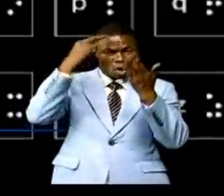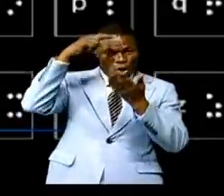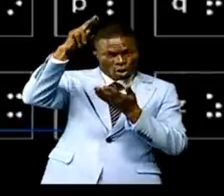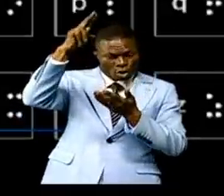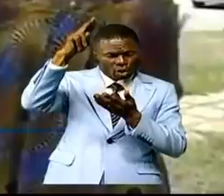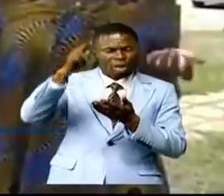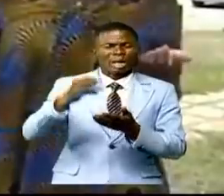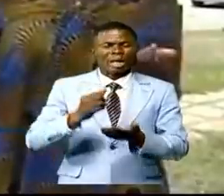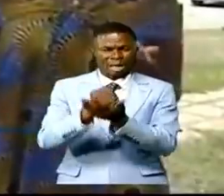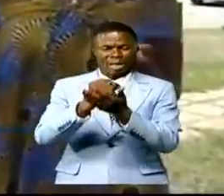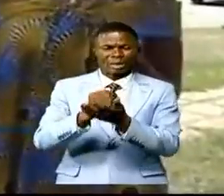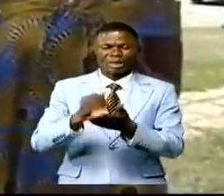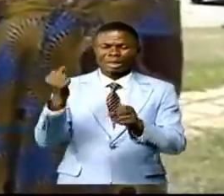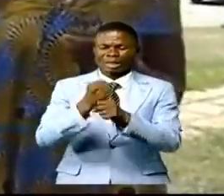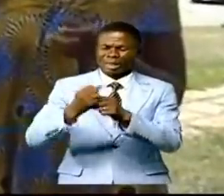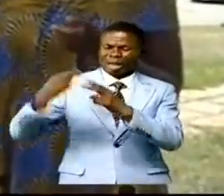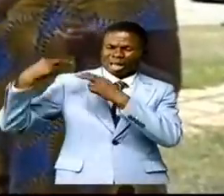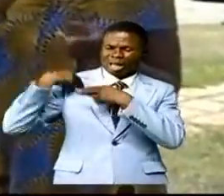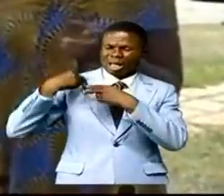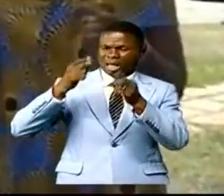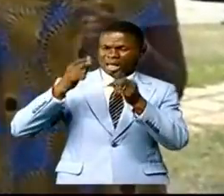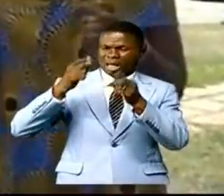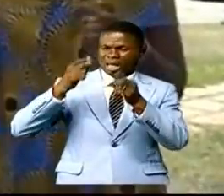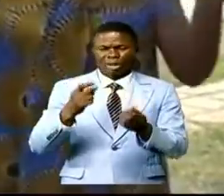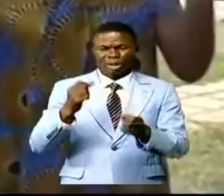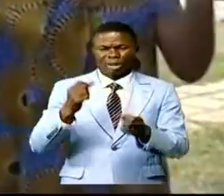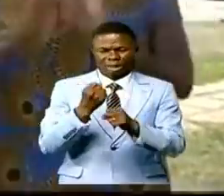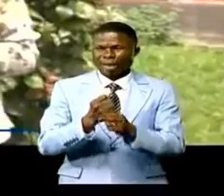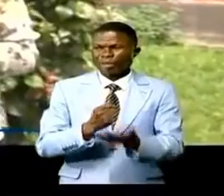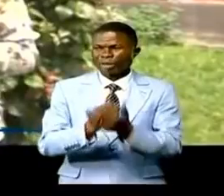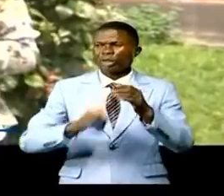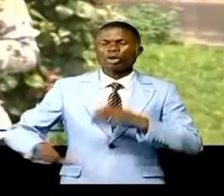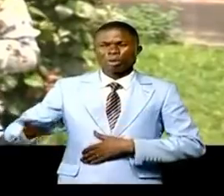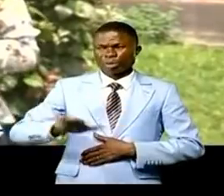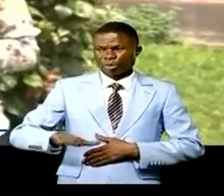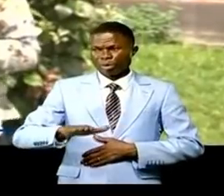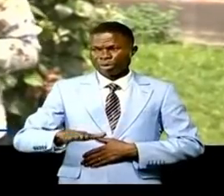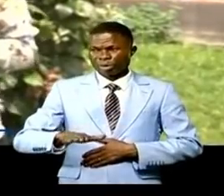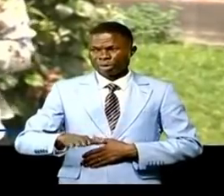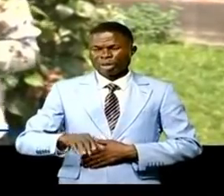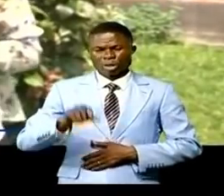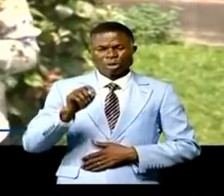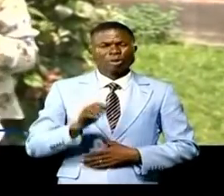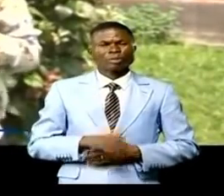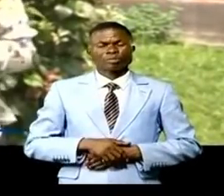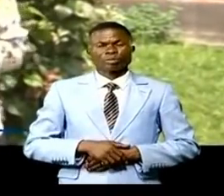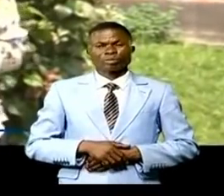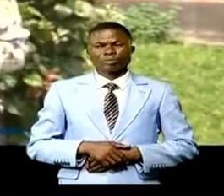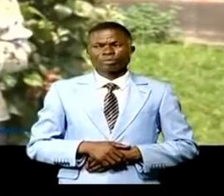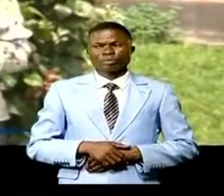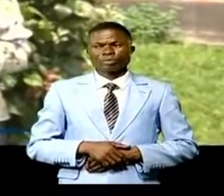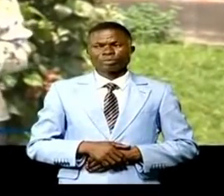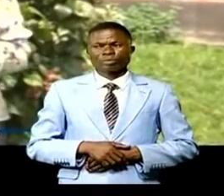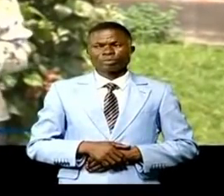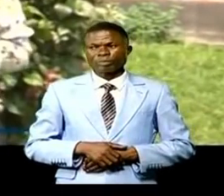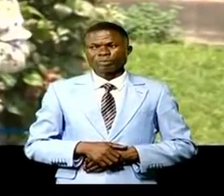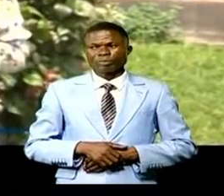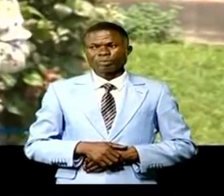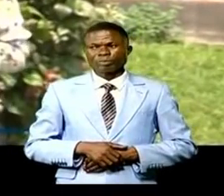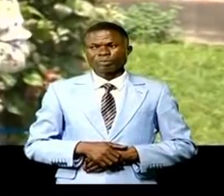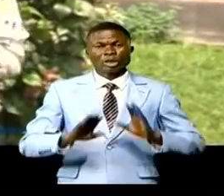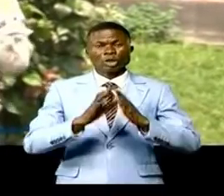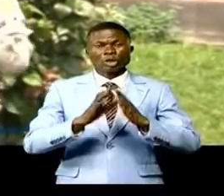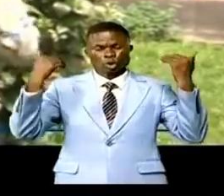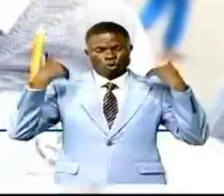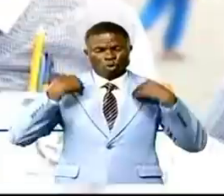indépendance et la disposer ainsi à servir son pays Il devient impérieux que les autorités à tous les niveaux et toute personne